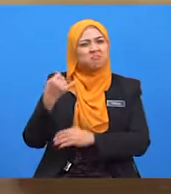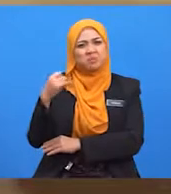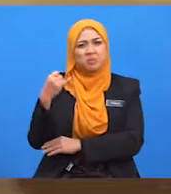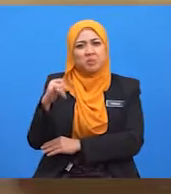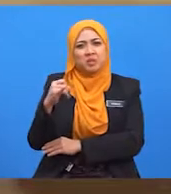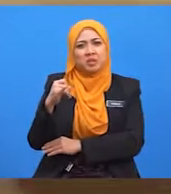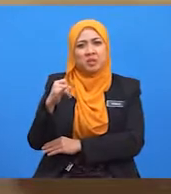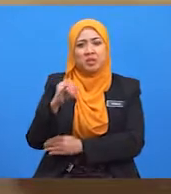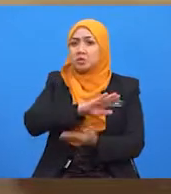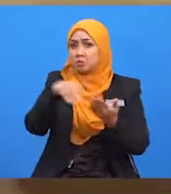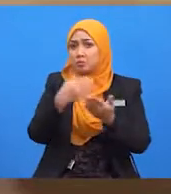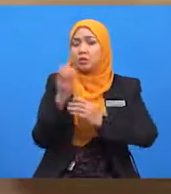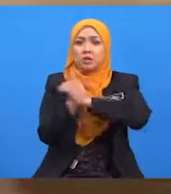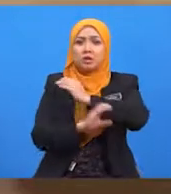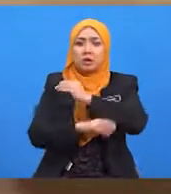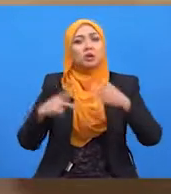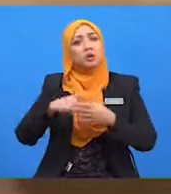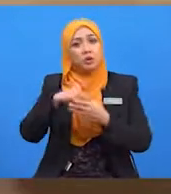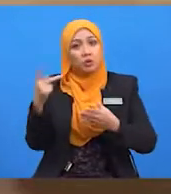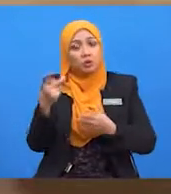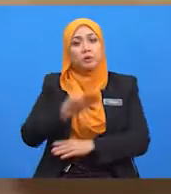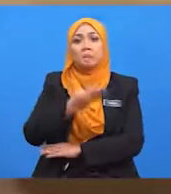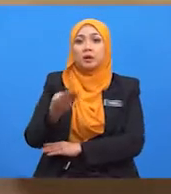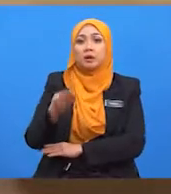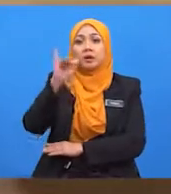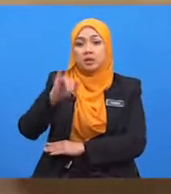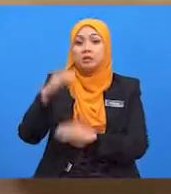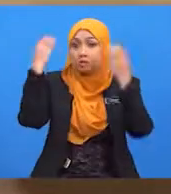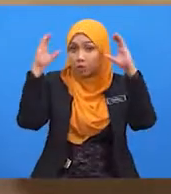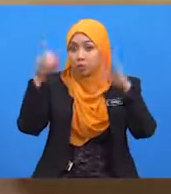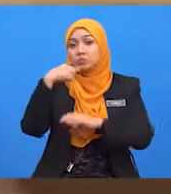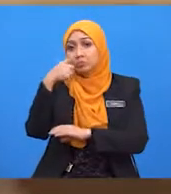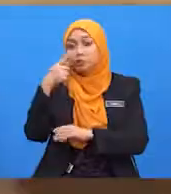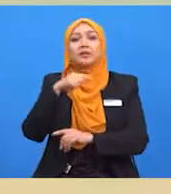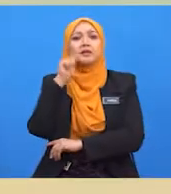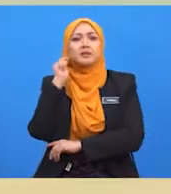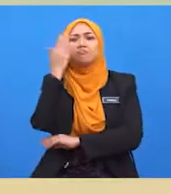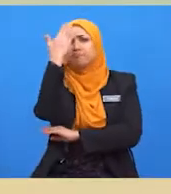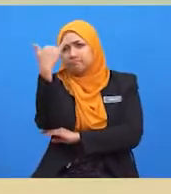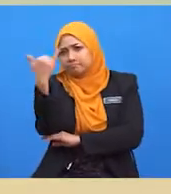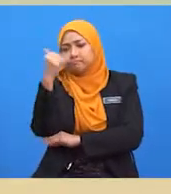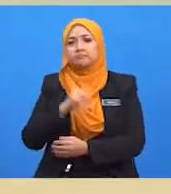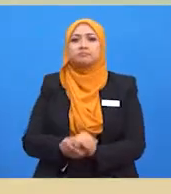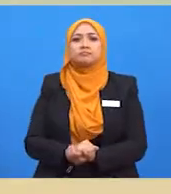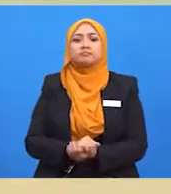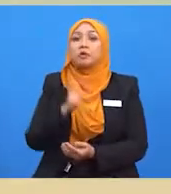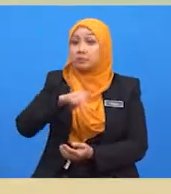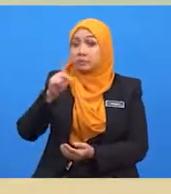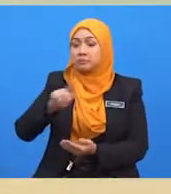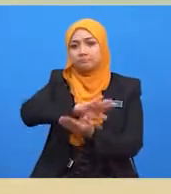mengeluarkan kesemua jenis barang yang ceguh sebutkan tadi. Kenapa? Pelajar-pelajar sekalian,